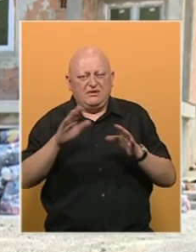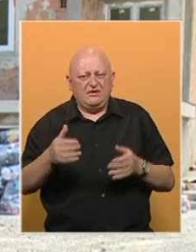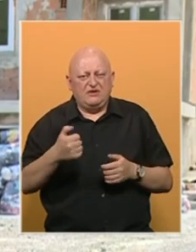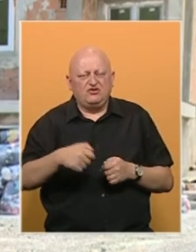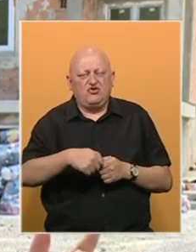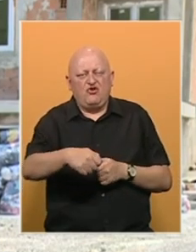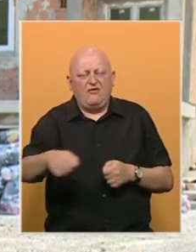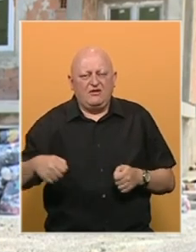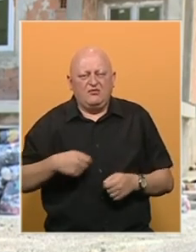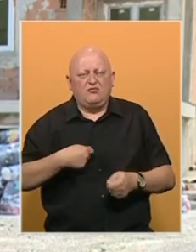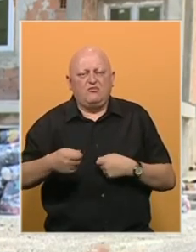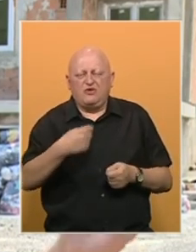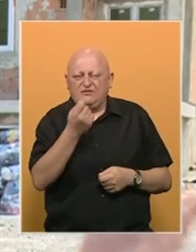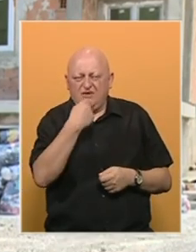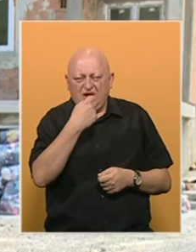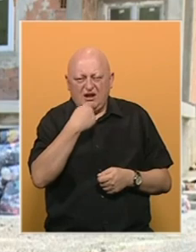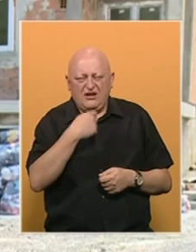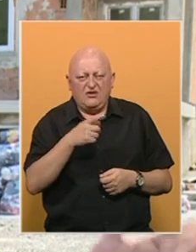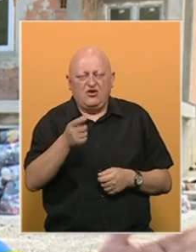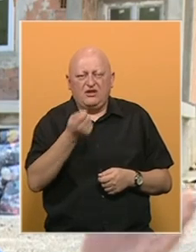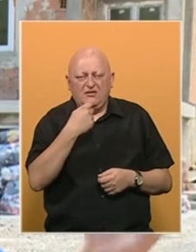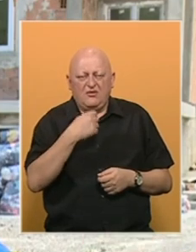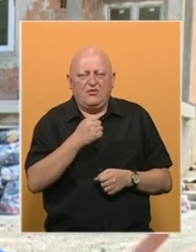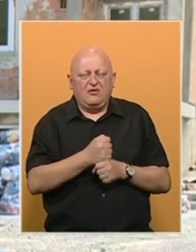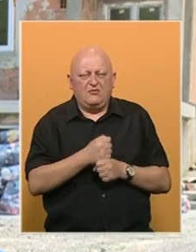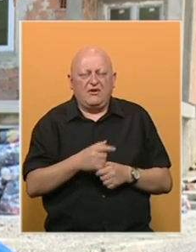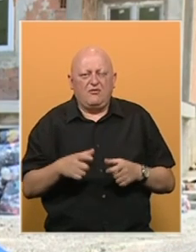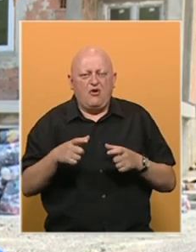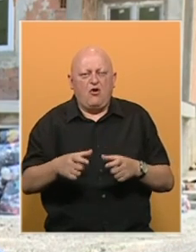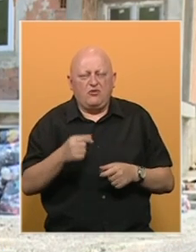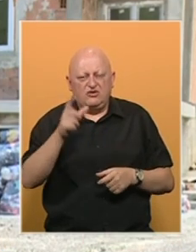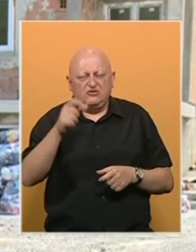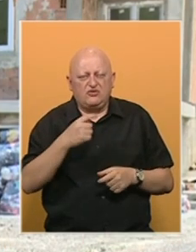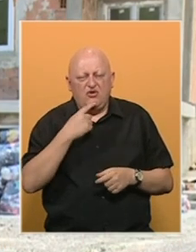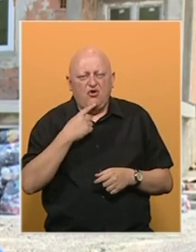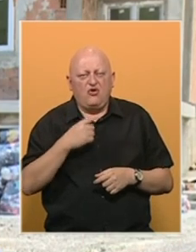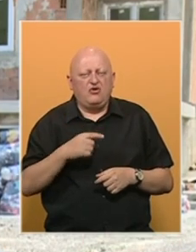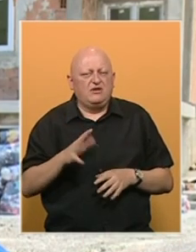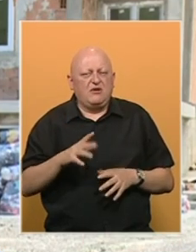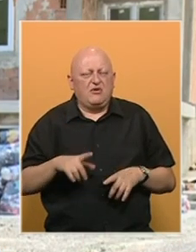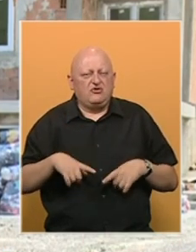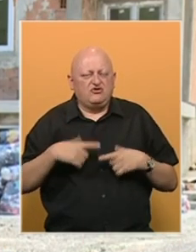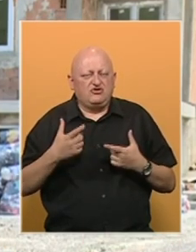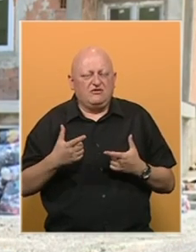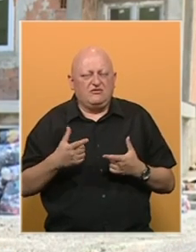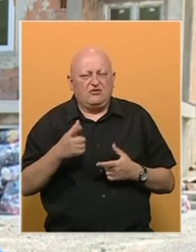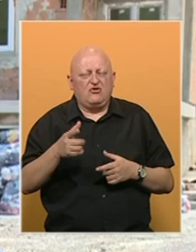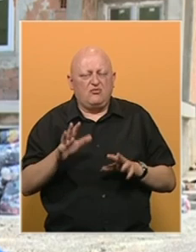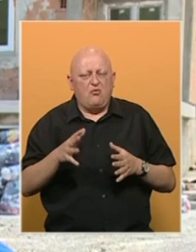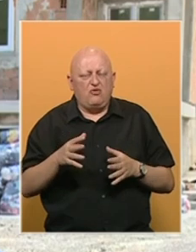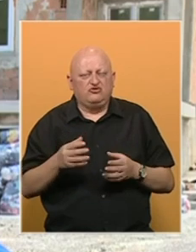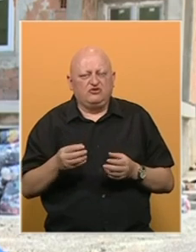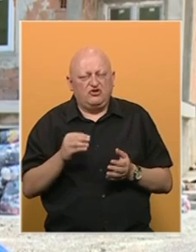kvadrata, da proizvodimo hranu, od te hrane da pravimo obroke za ljude koji nemaju čega da žive i ono što je možda